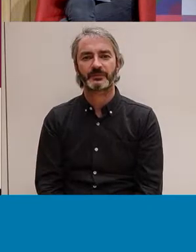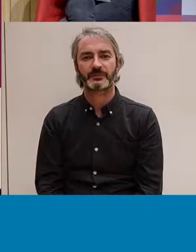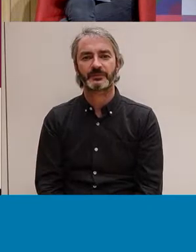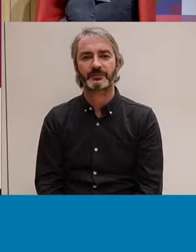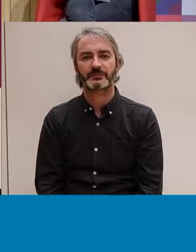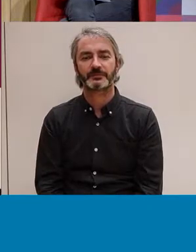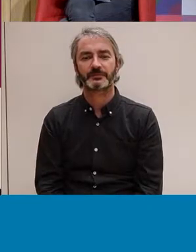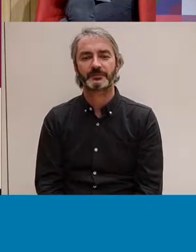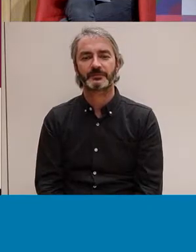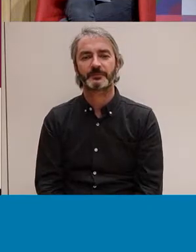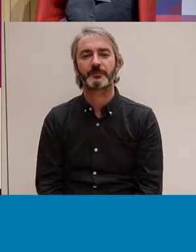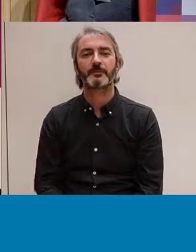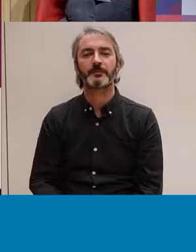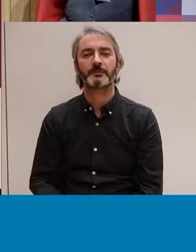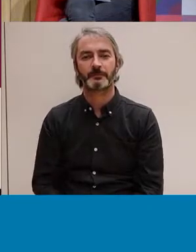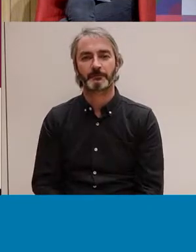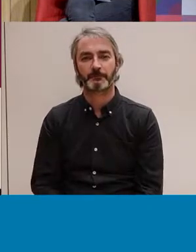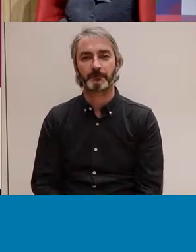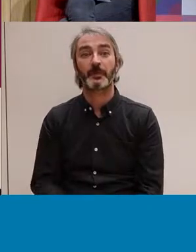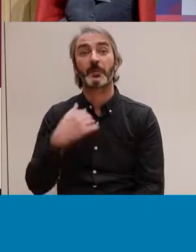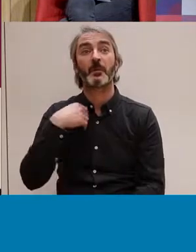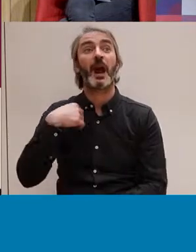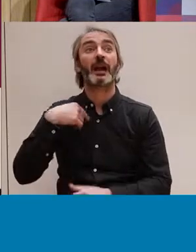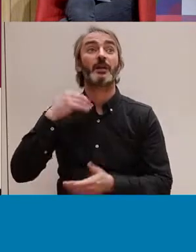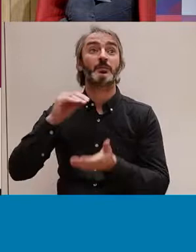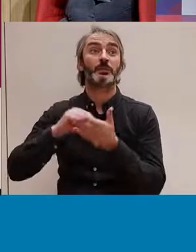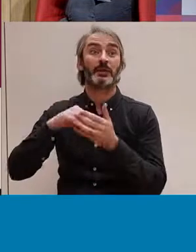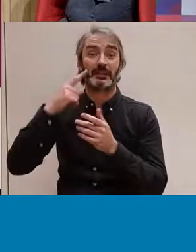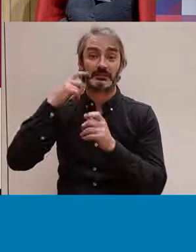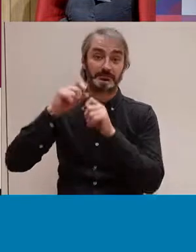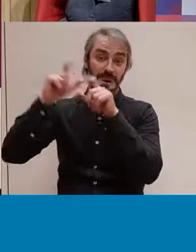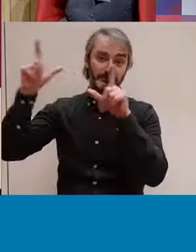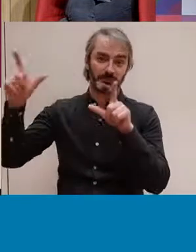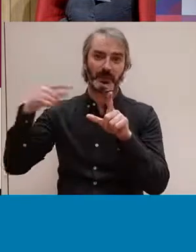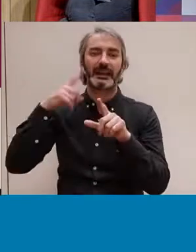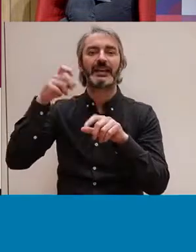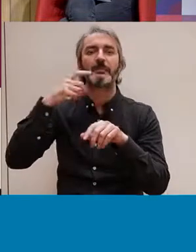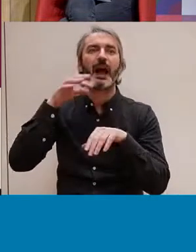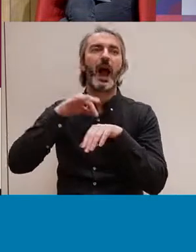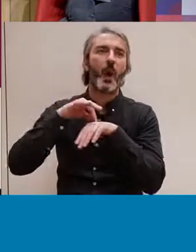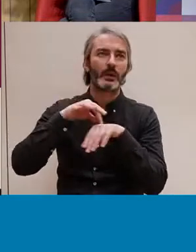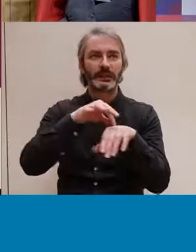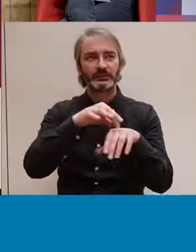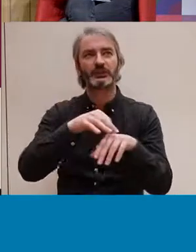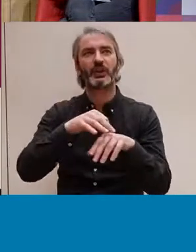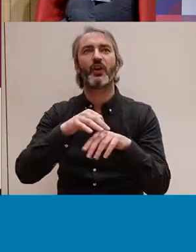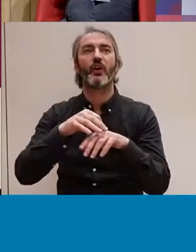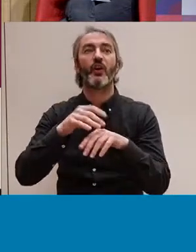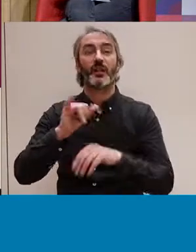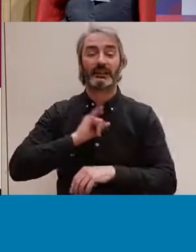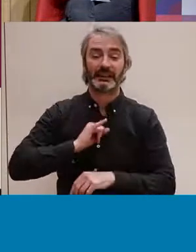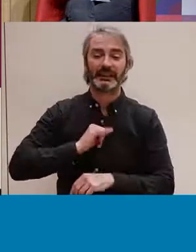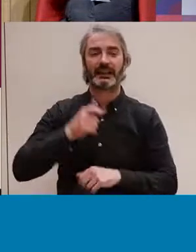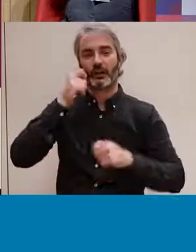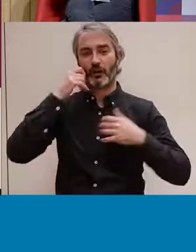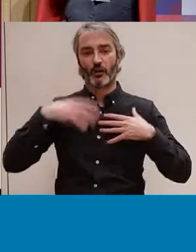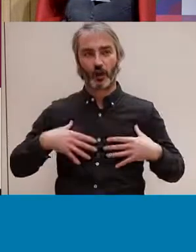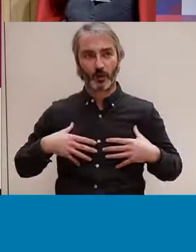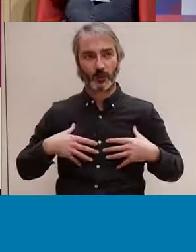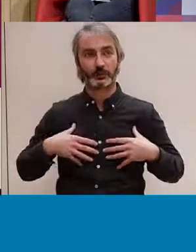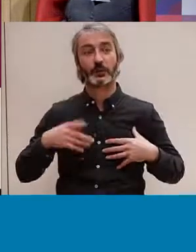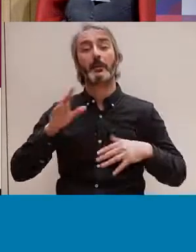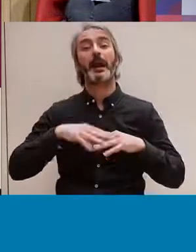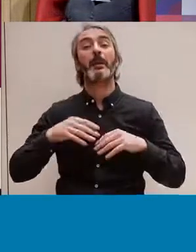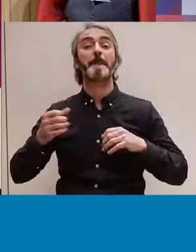creiem que es reprodueix. Aquí hem posat els ítems que seria com pel que fa a l'orientació a identitat i a la corporalitat, pel que fa a les pràctiques